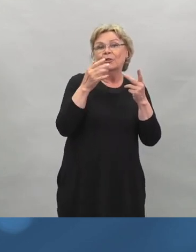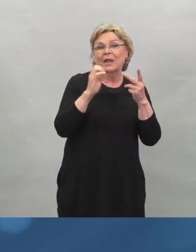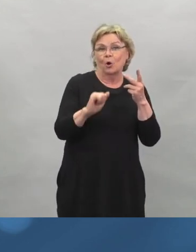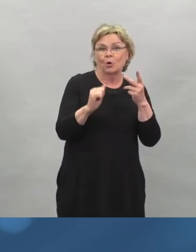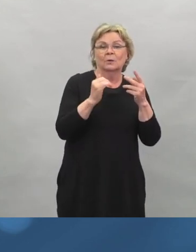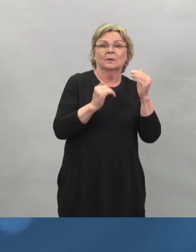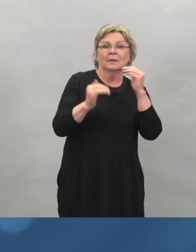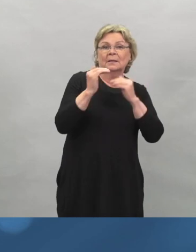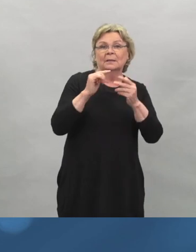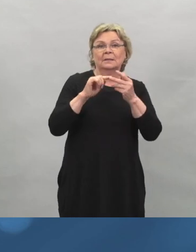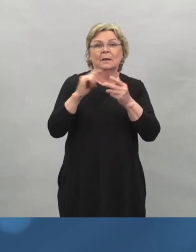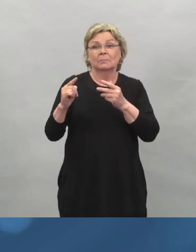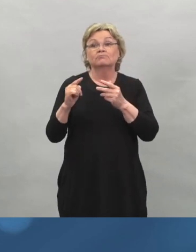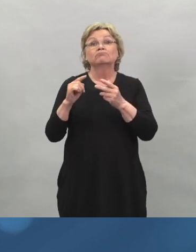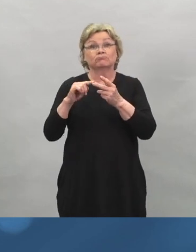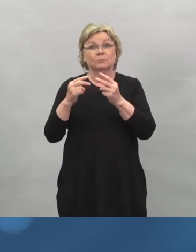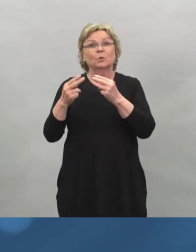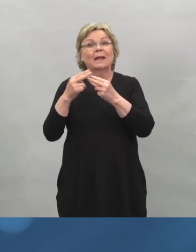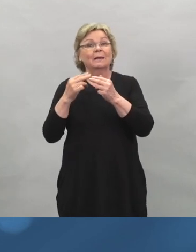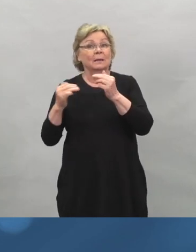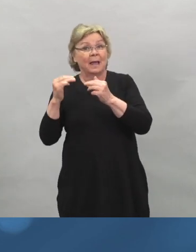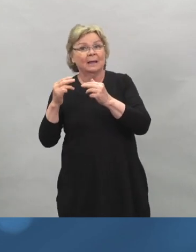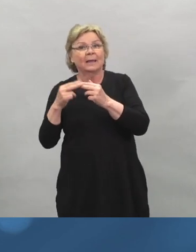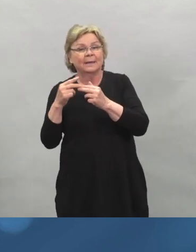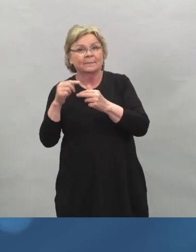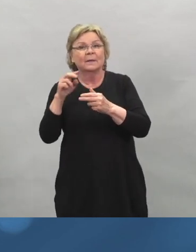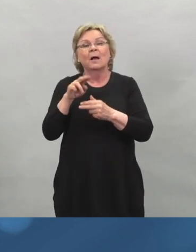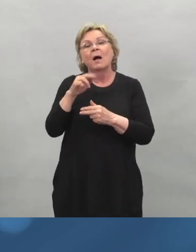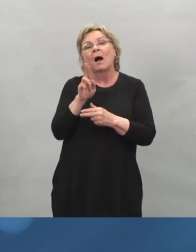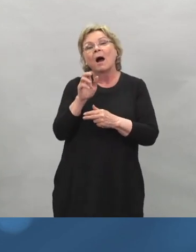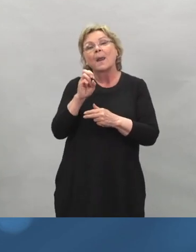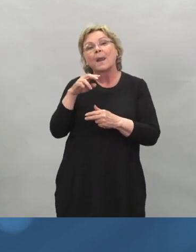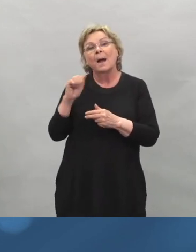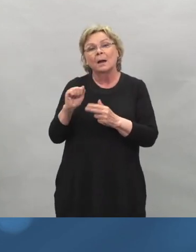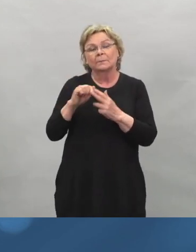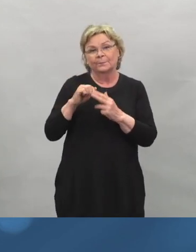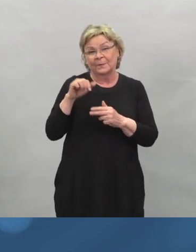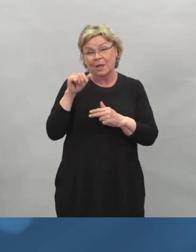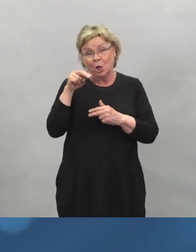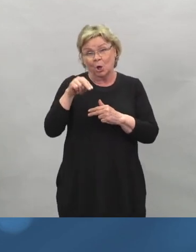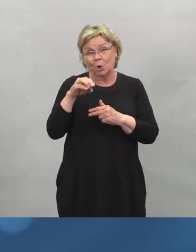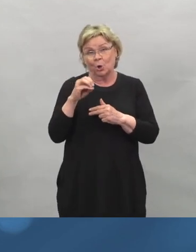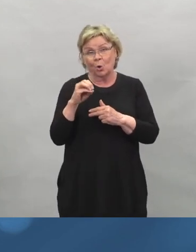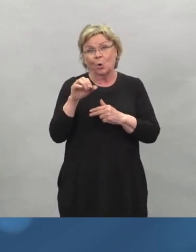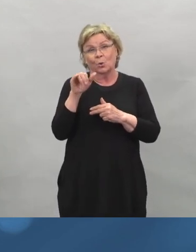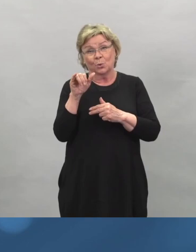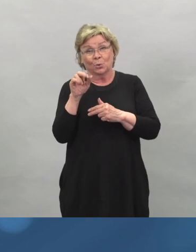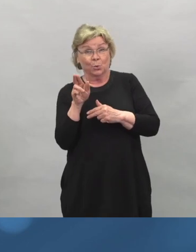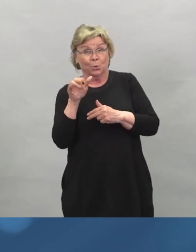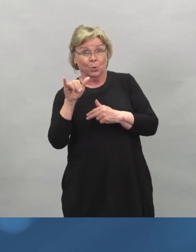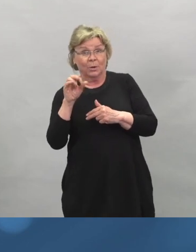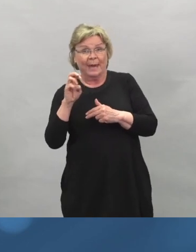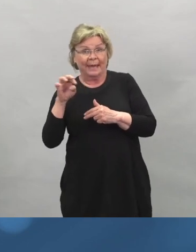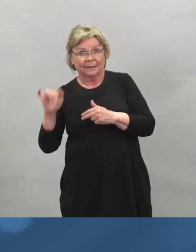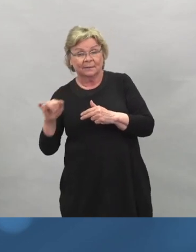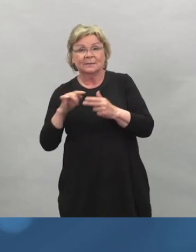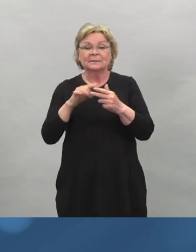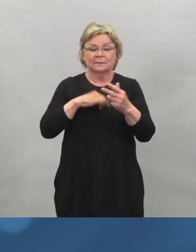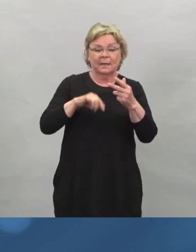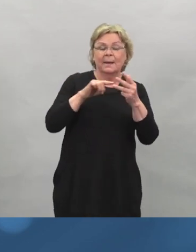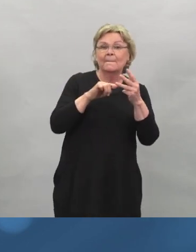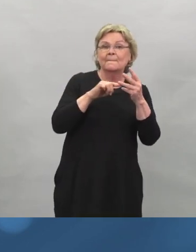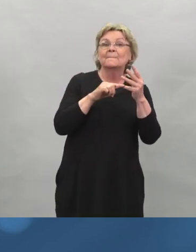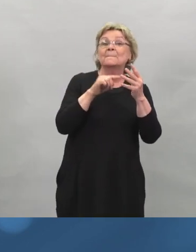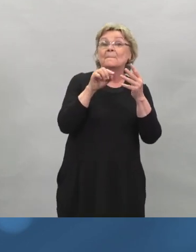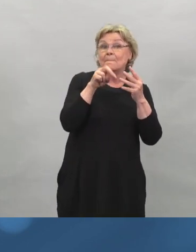Hanna Nohinek. Lääkealan turvallisuus ja kehittämiskeskus Fimeasta mukana on ylilääkäri Maija Kaukonen